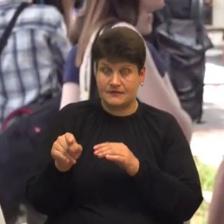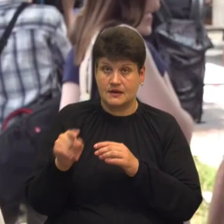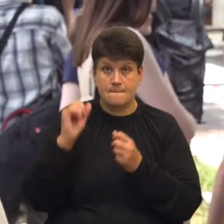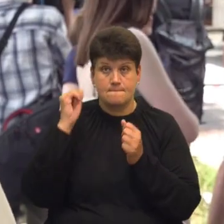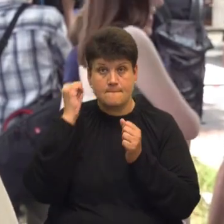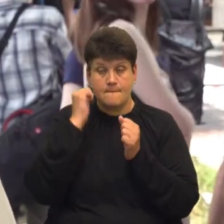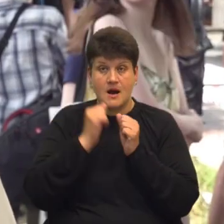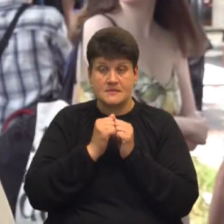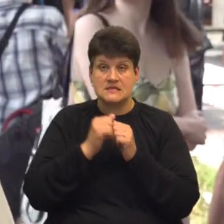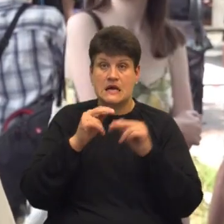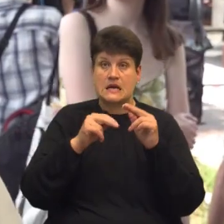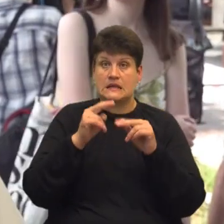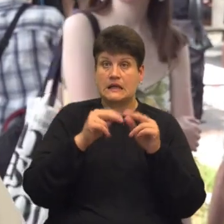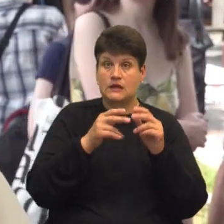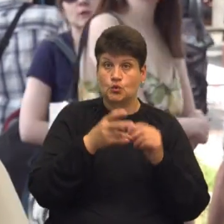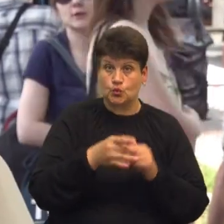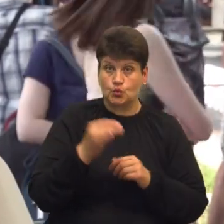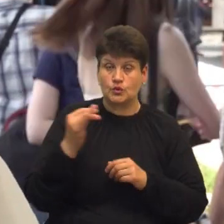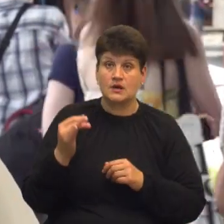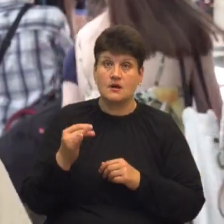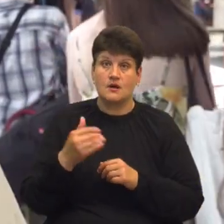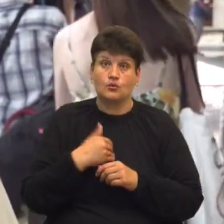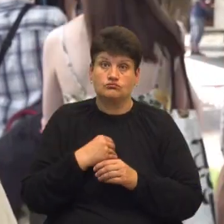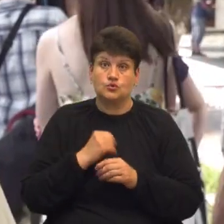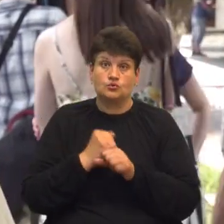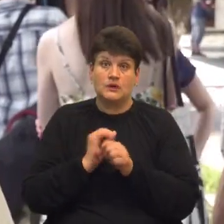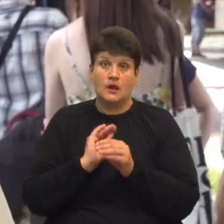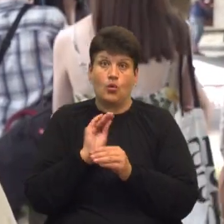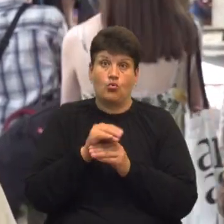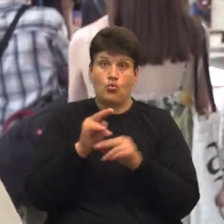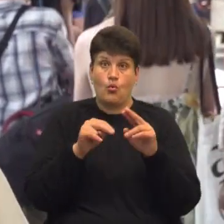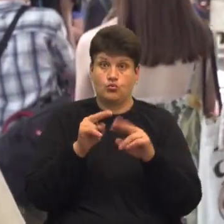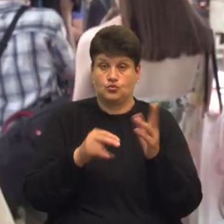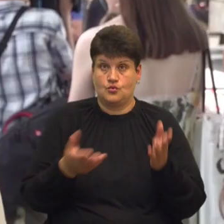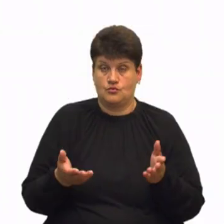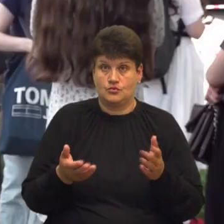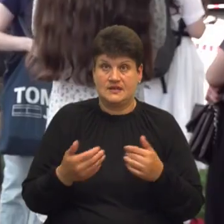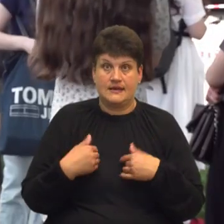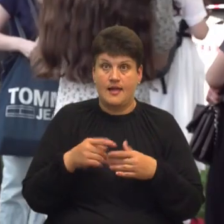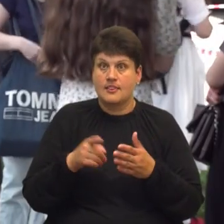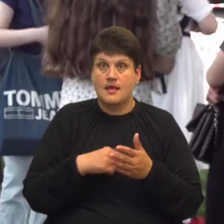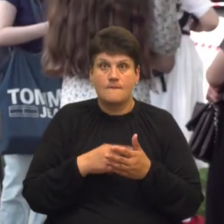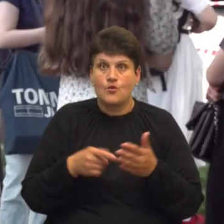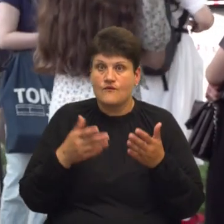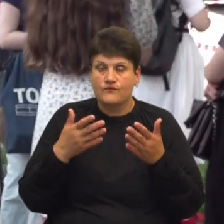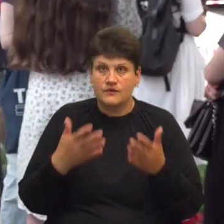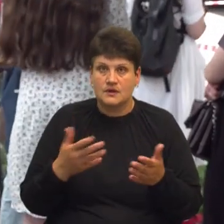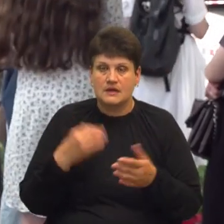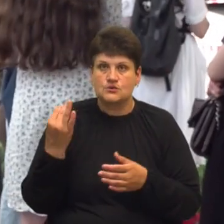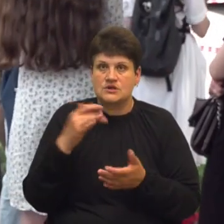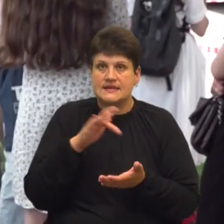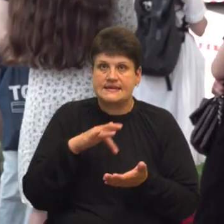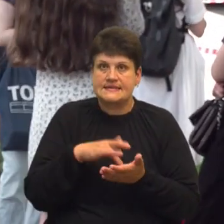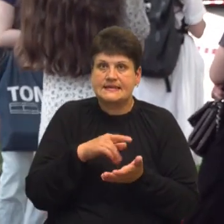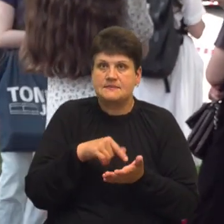архітектури, збираються зробити якусь добудову. І я не повірила, тому що історичний центр міста не